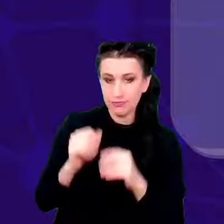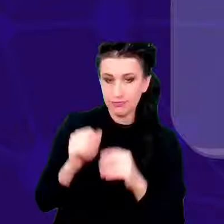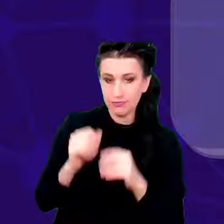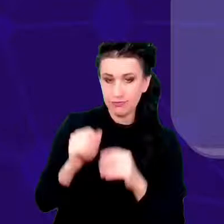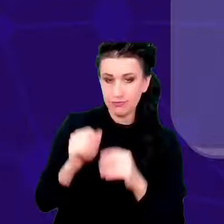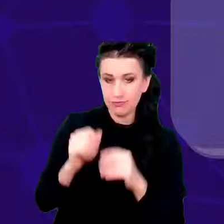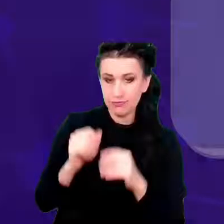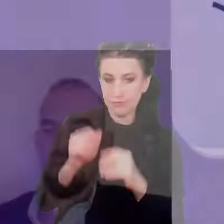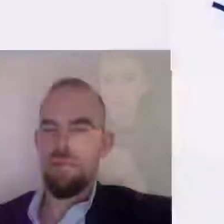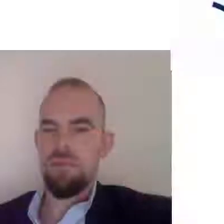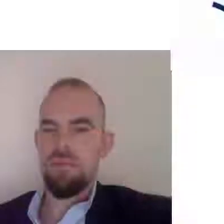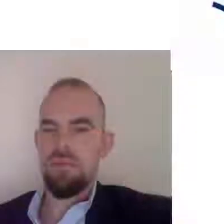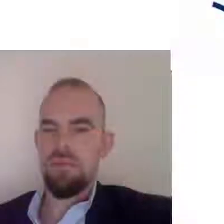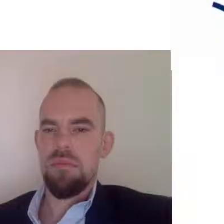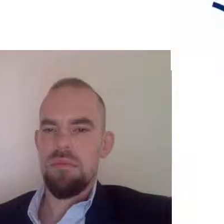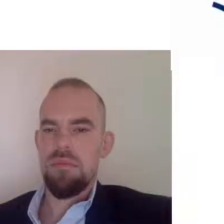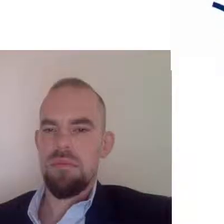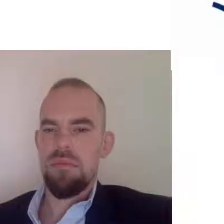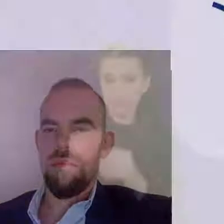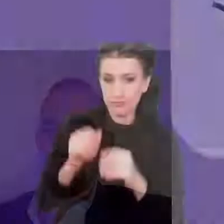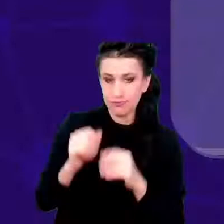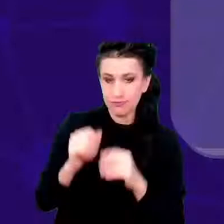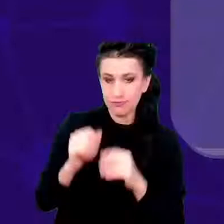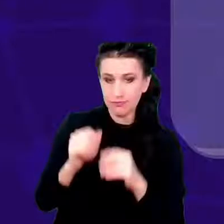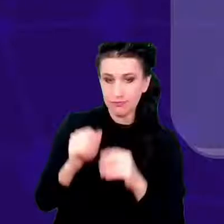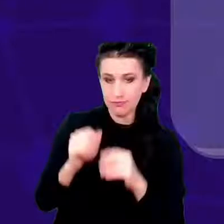i czy można wpływać na przebieg tego procesu?